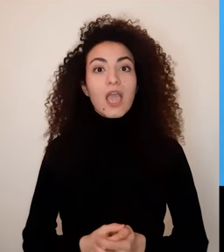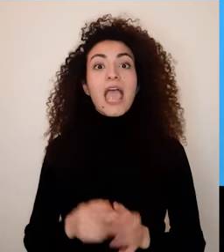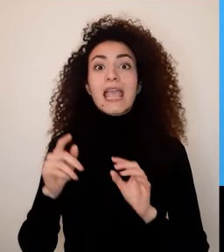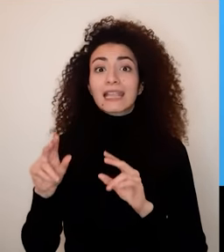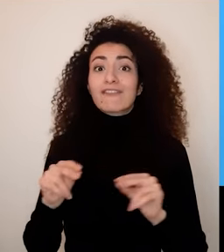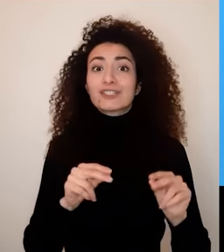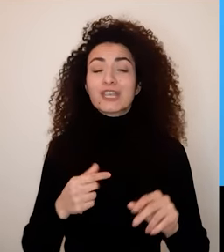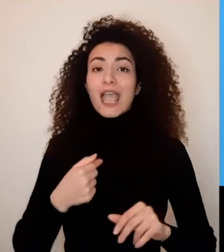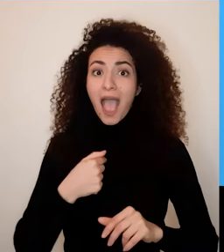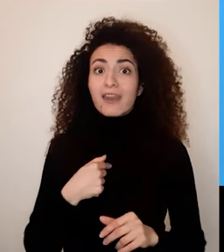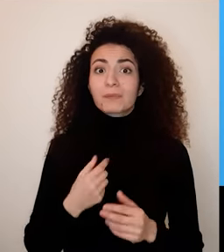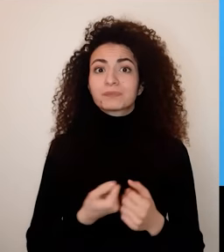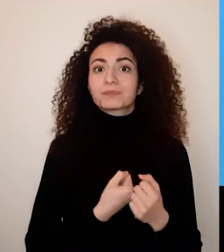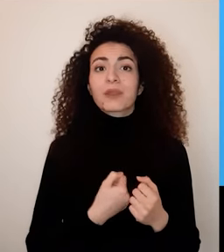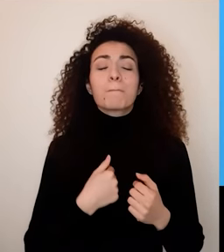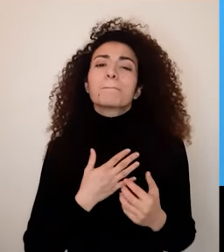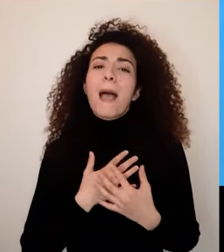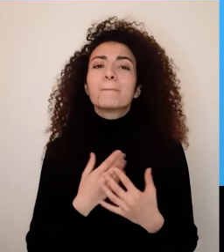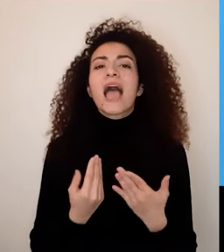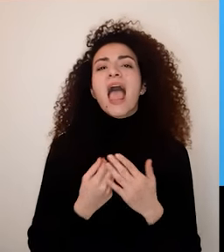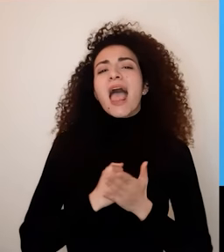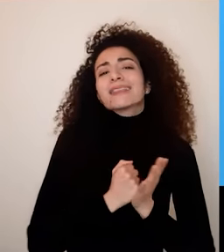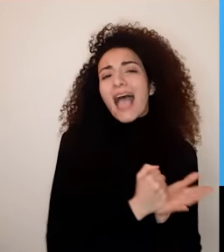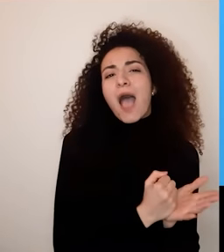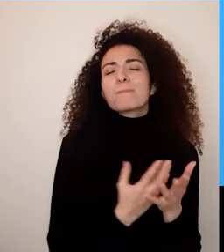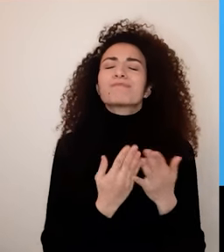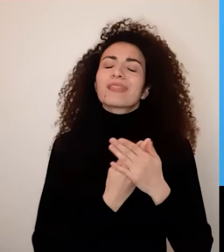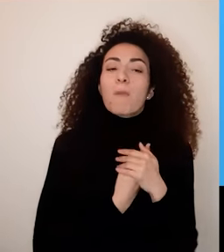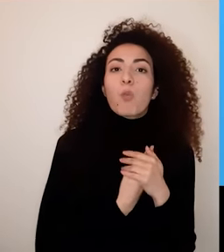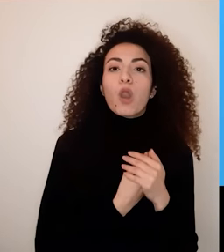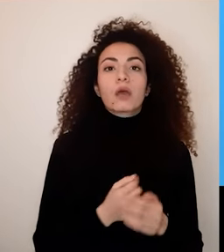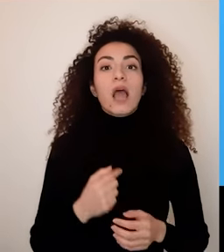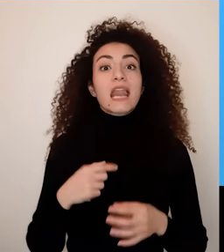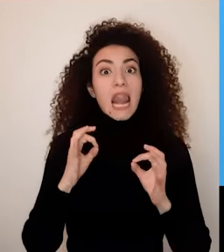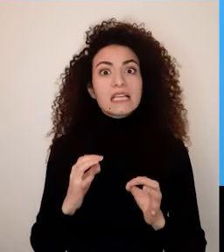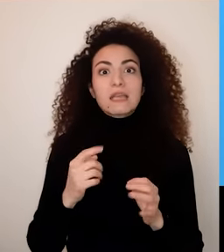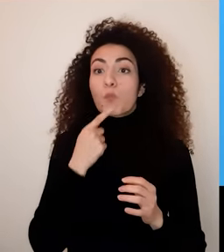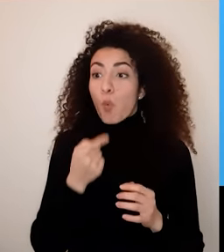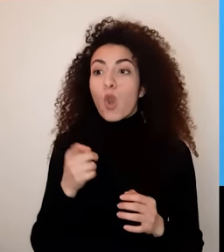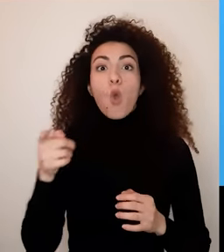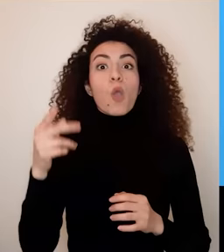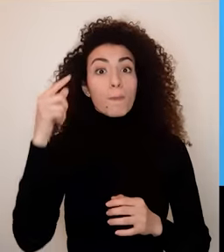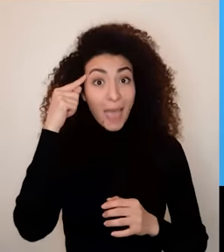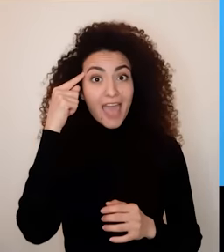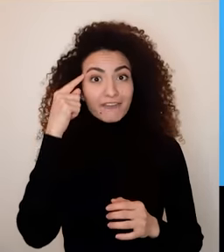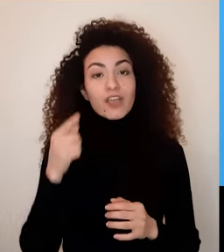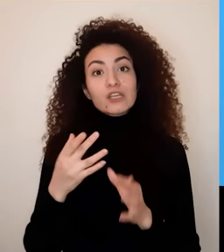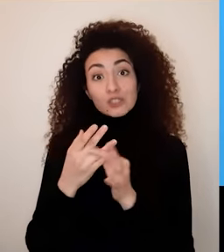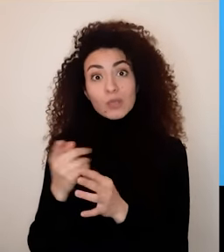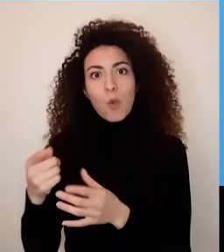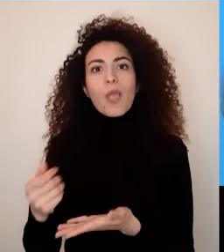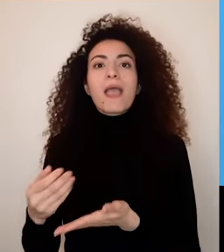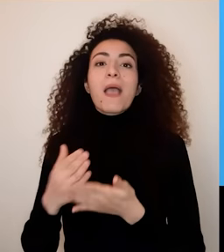يكون الطرف بيهتم بالعاطفة والتقدير بالدرجة الأولى والطرف الآخر بالدعم والتقبل فلابد من التوازن